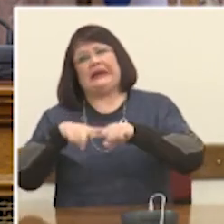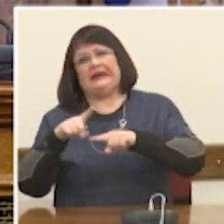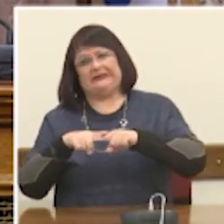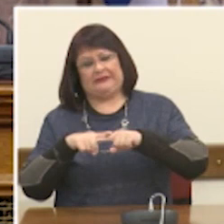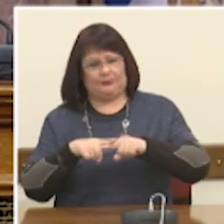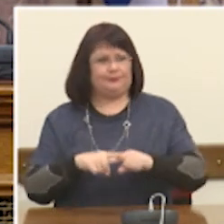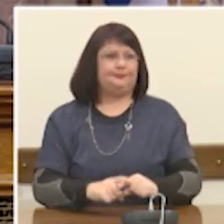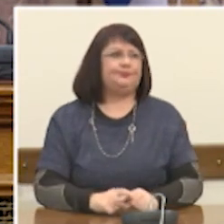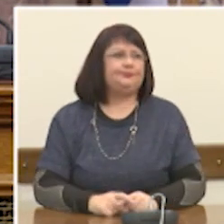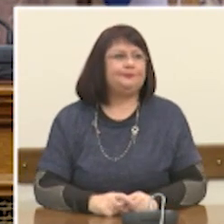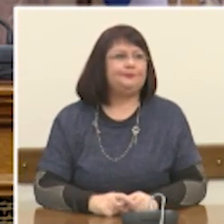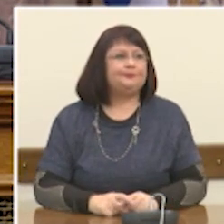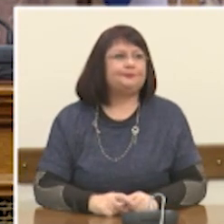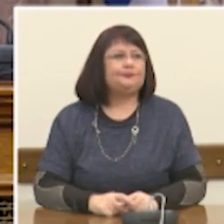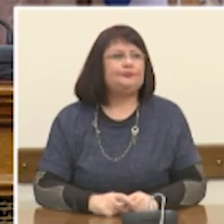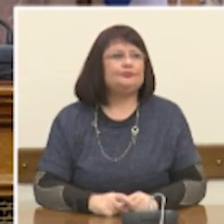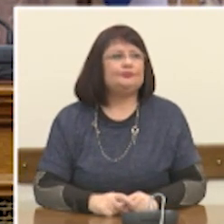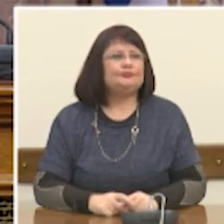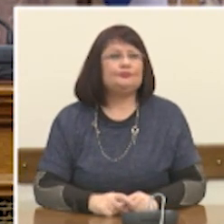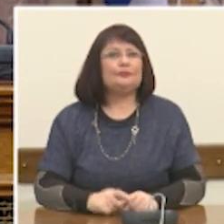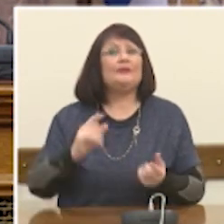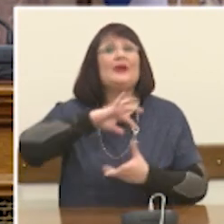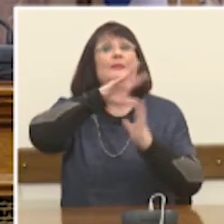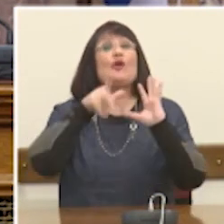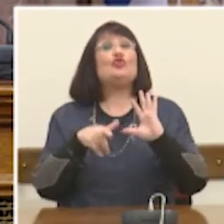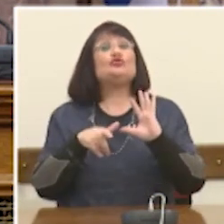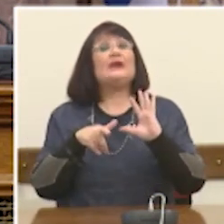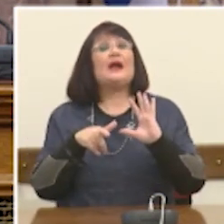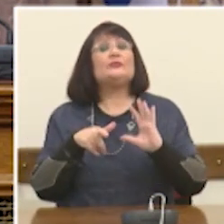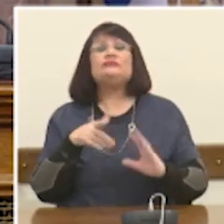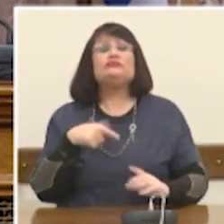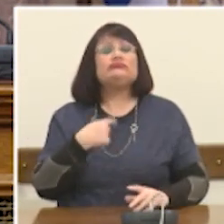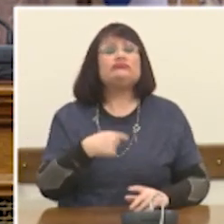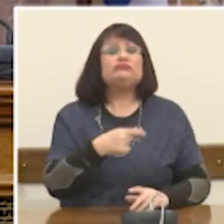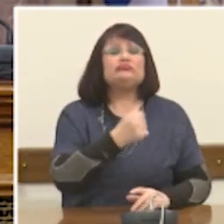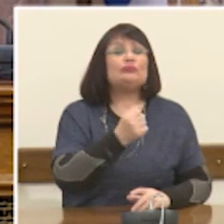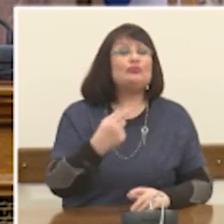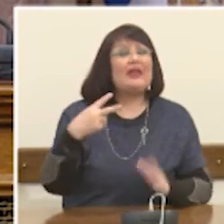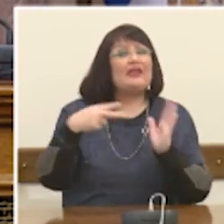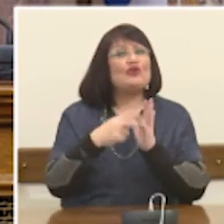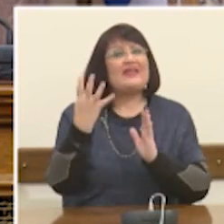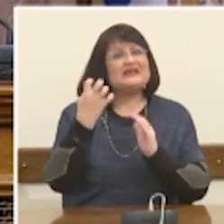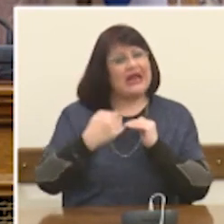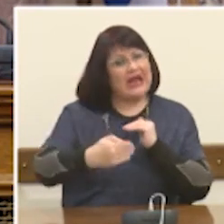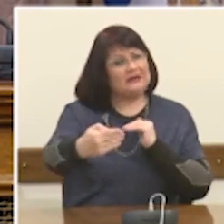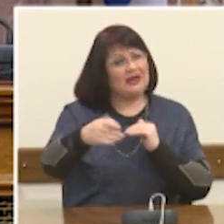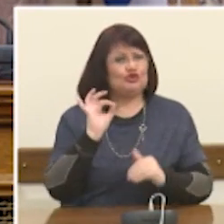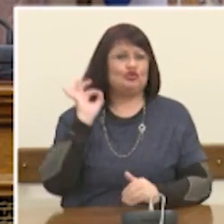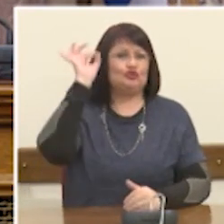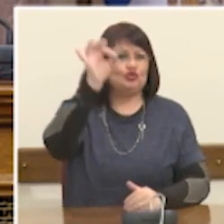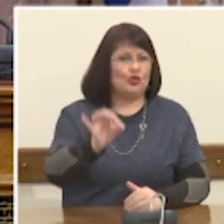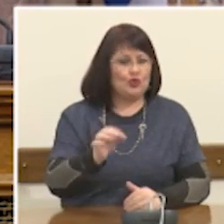σφιγμομετρεί τις παγκόσμιες στάσεις, με ορίζοντα και αυτό το 2040, και επεξεργάζεται